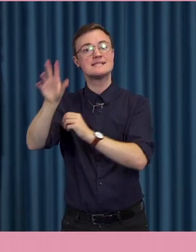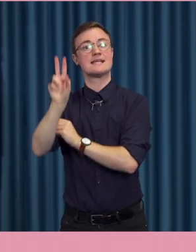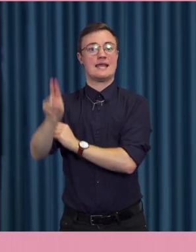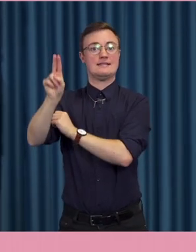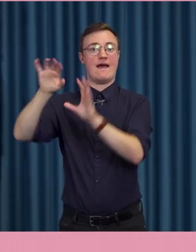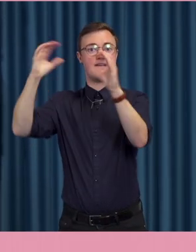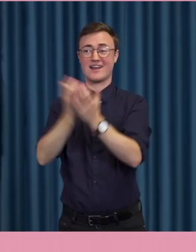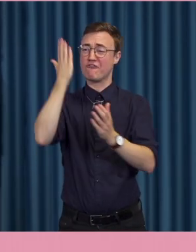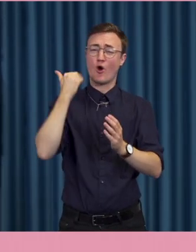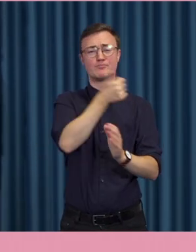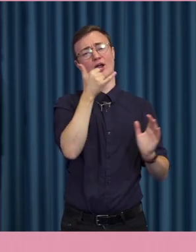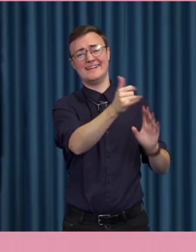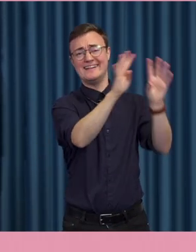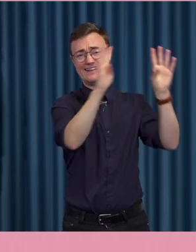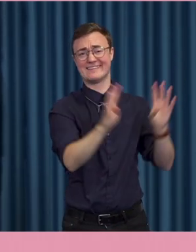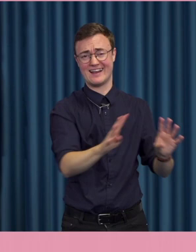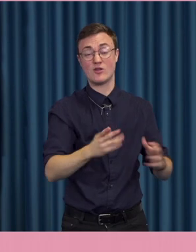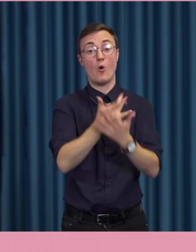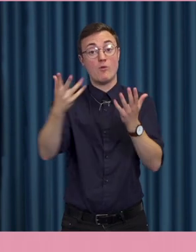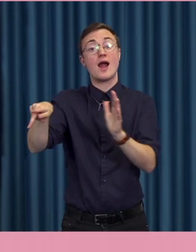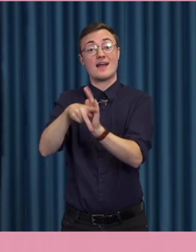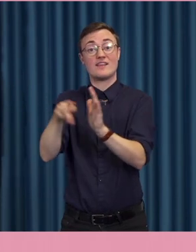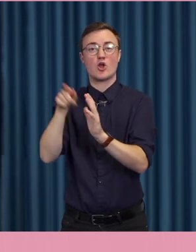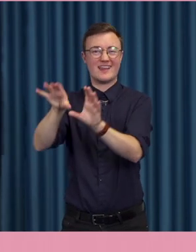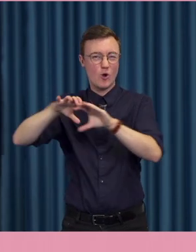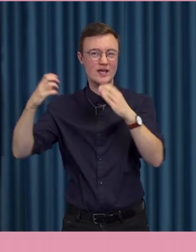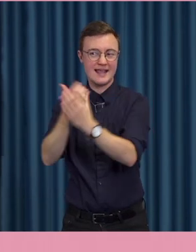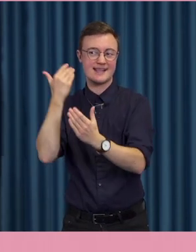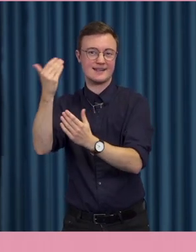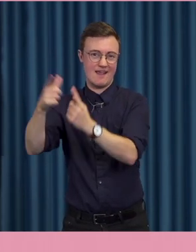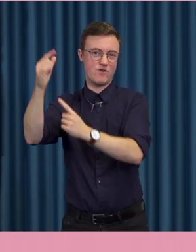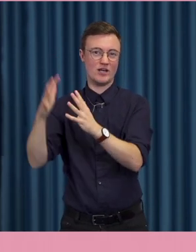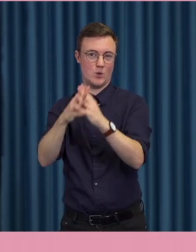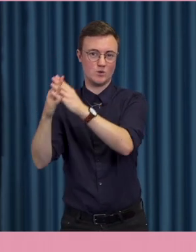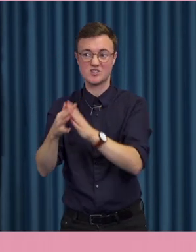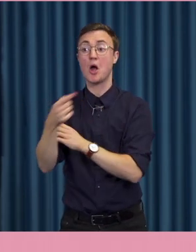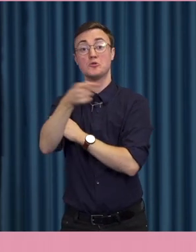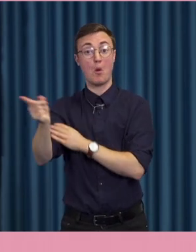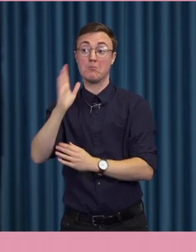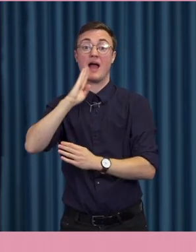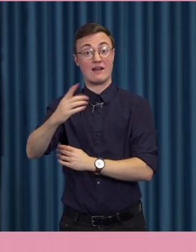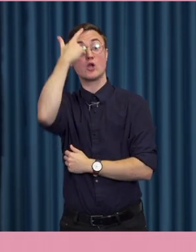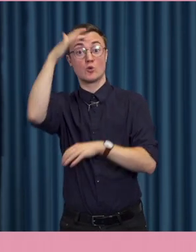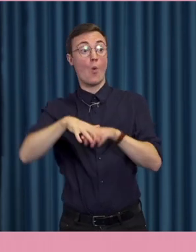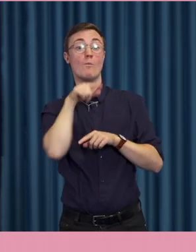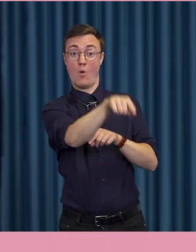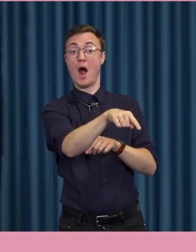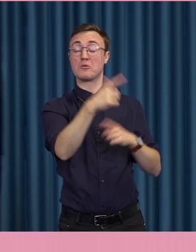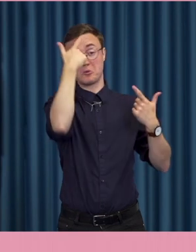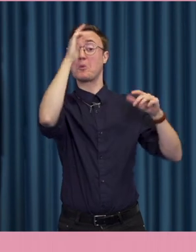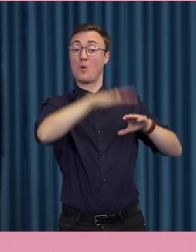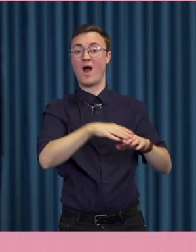Flera kandidater till kongressen i det kommande valen omfamnar aktivt den här rörelsen. Trump själv